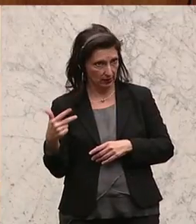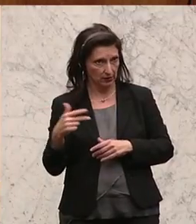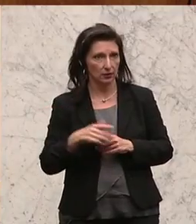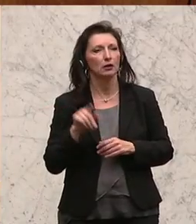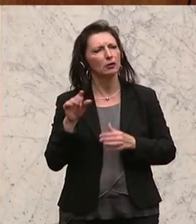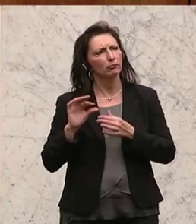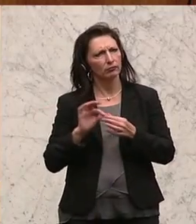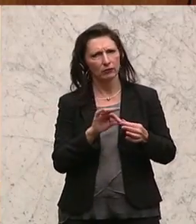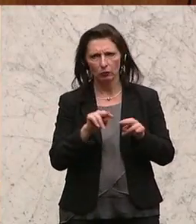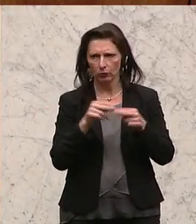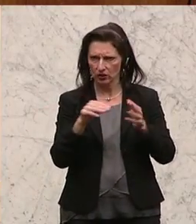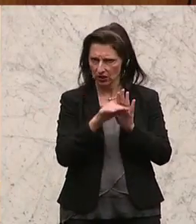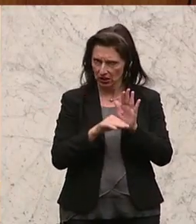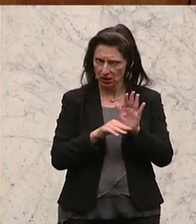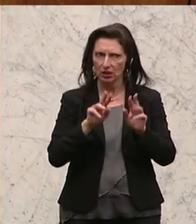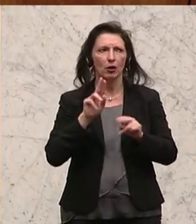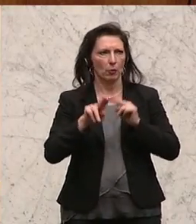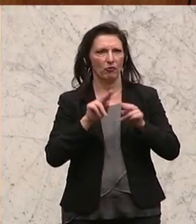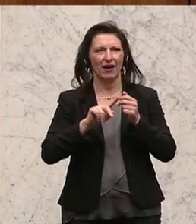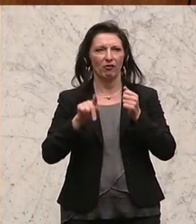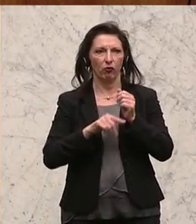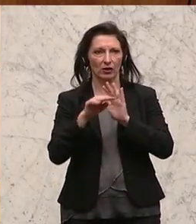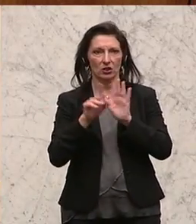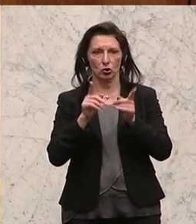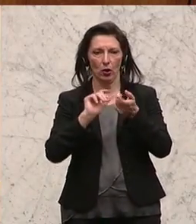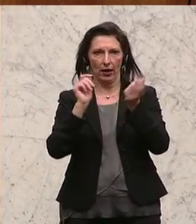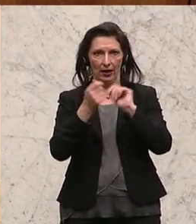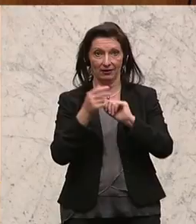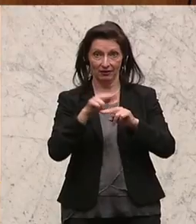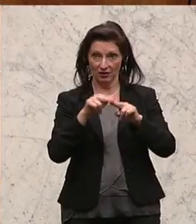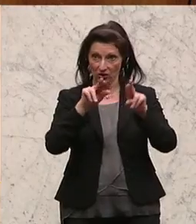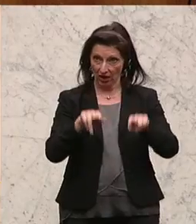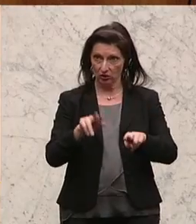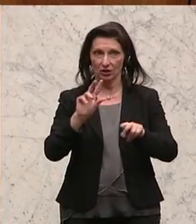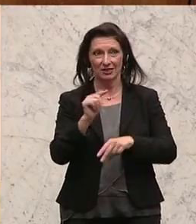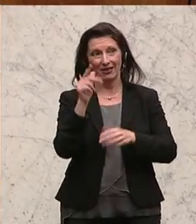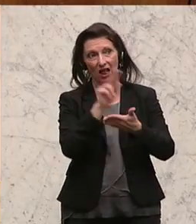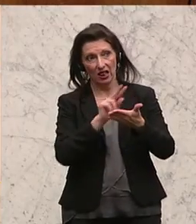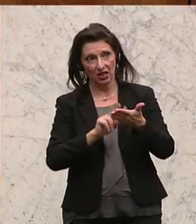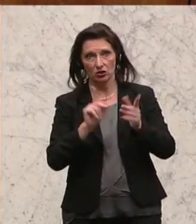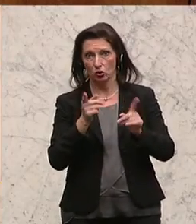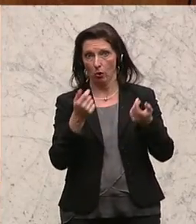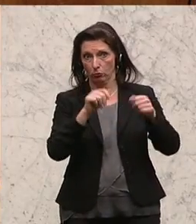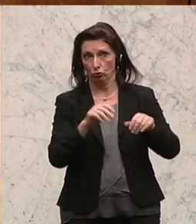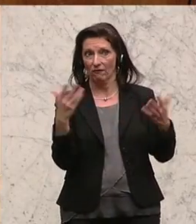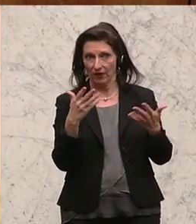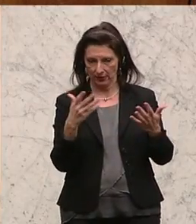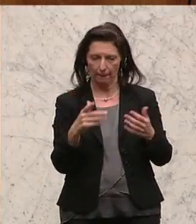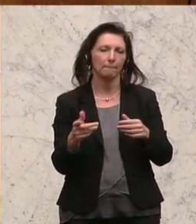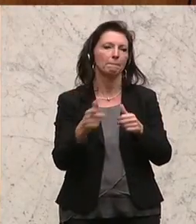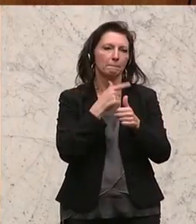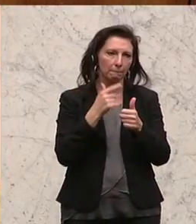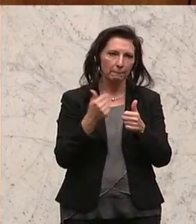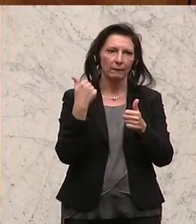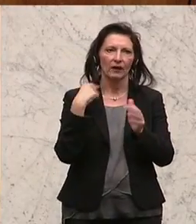betreffenden Bundesgesetz, mit dem Pflegefondsgesetz geändert wird. Der Nationalrat wolle in zweiter Lesung beschließen. Der eingangs